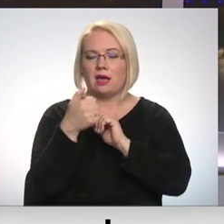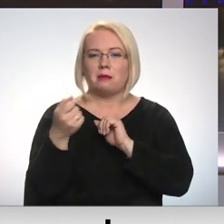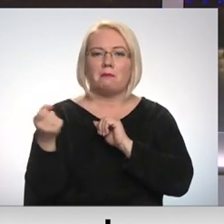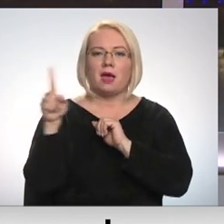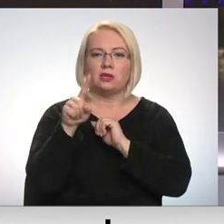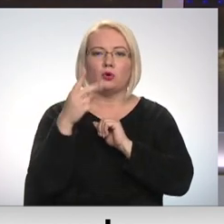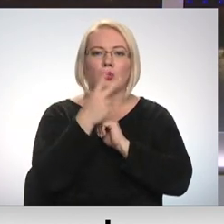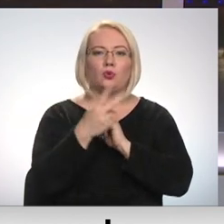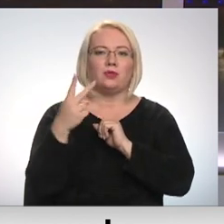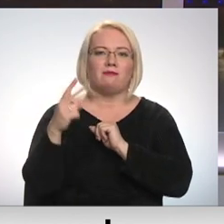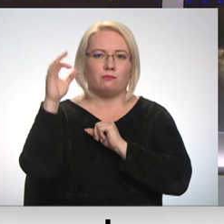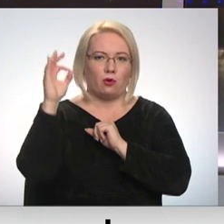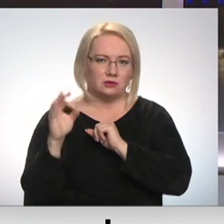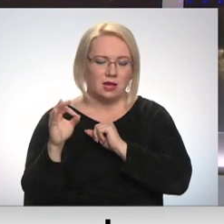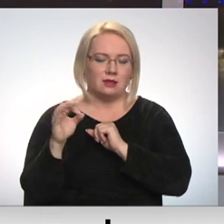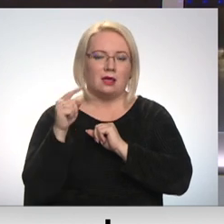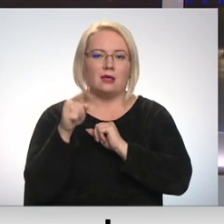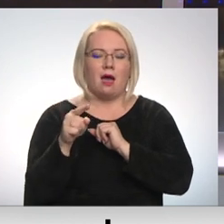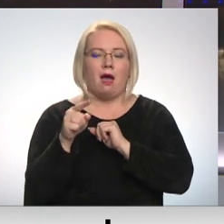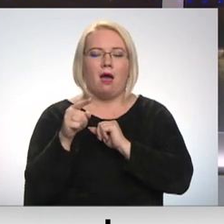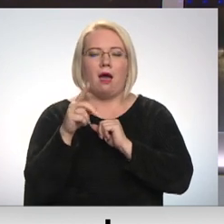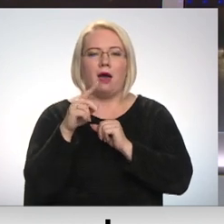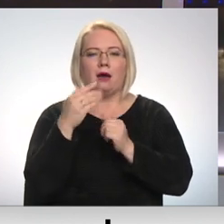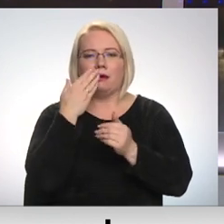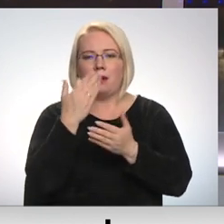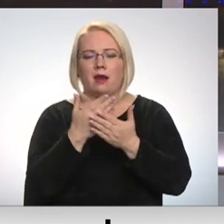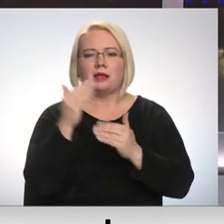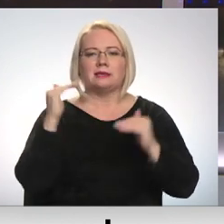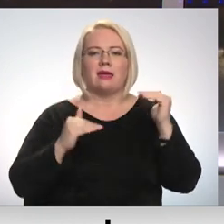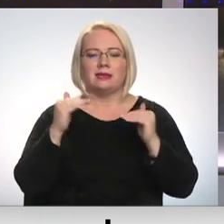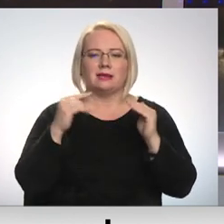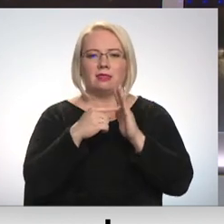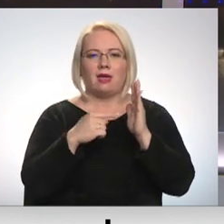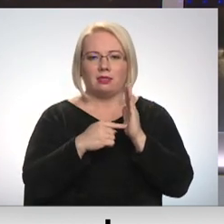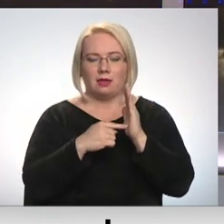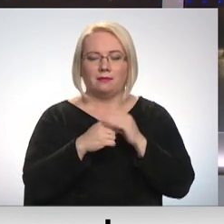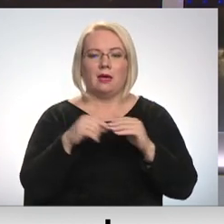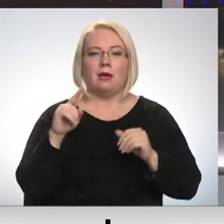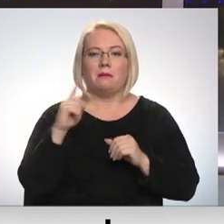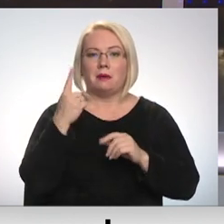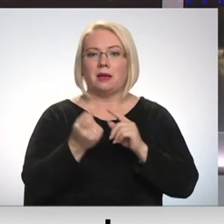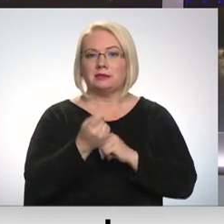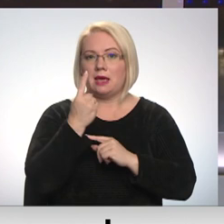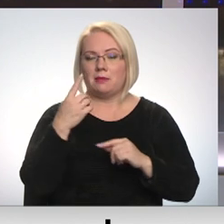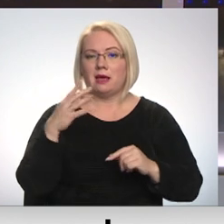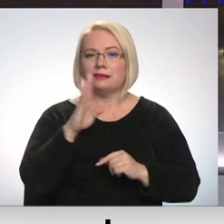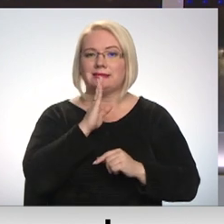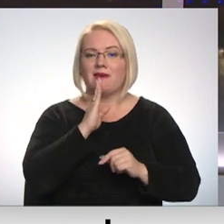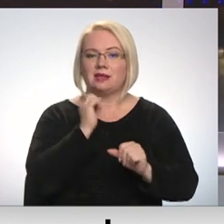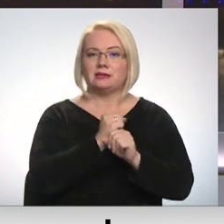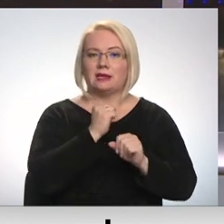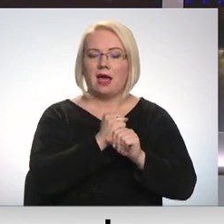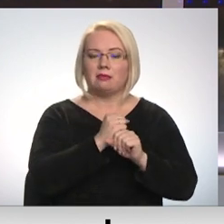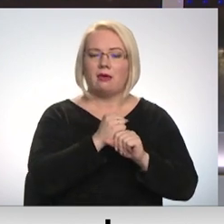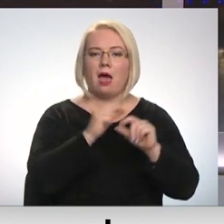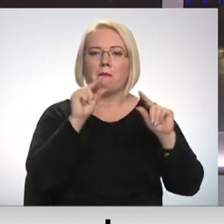22%. Tā laicina centrālās statistikas pārvaldes dati. Pirmais iemesls ir tas, ka sievietes strādā mazāk